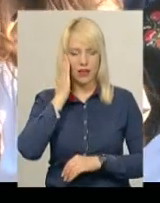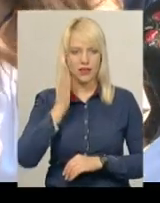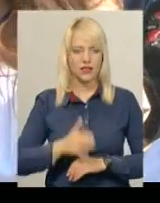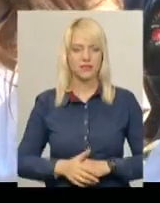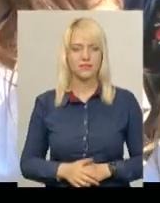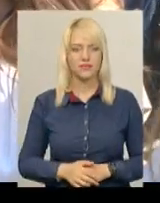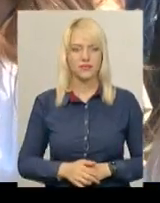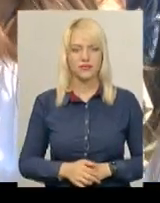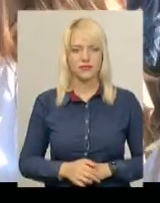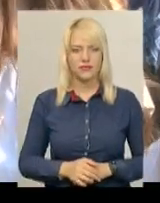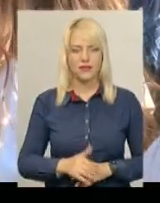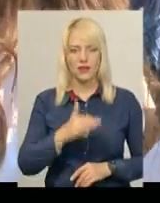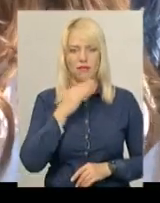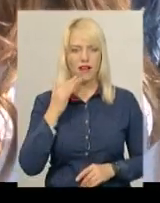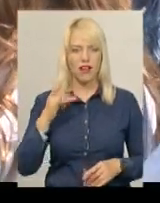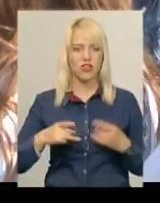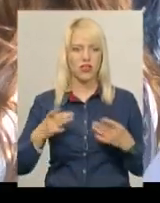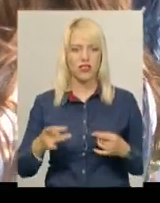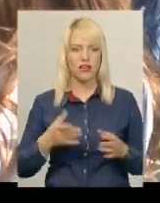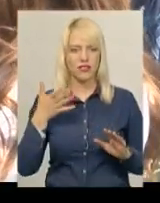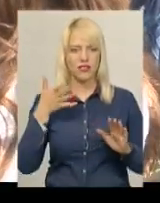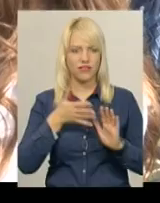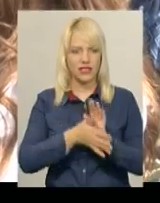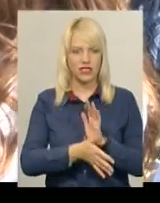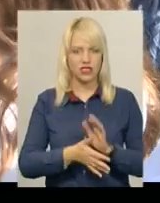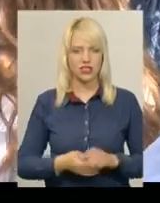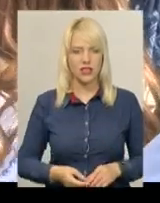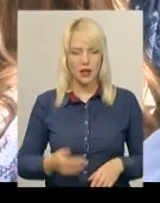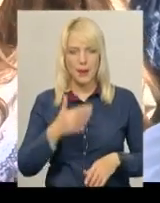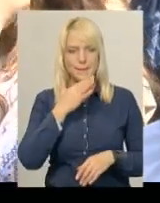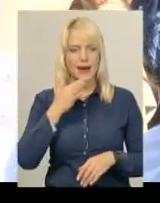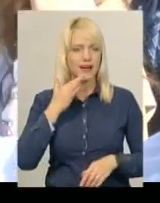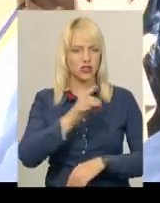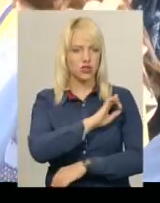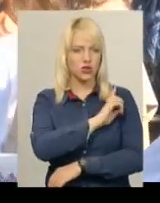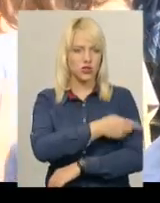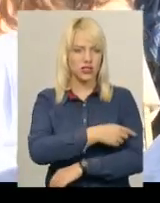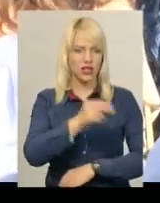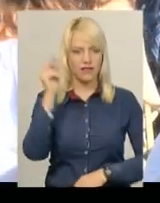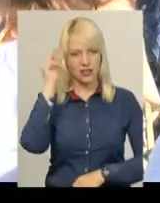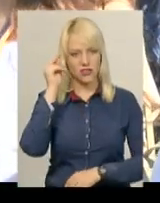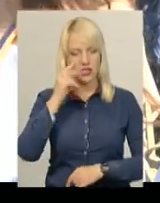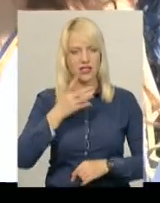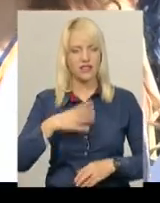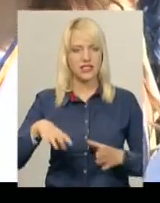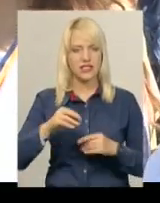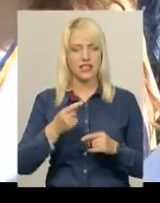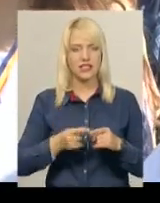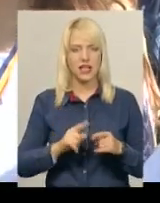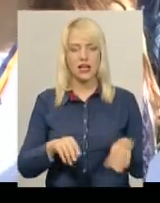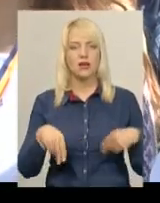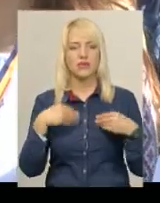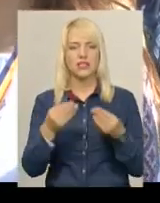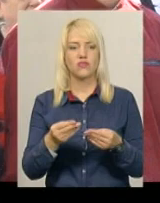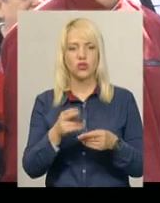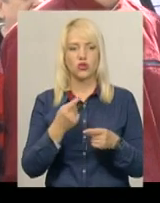напевне, нервів витрачених, дуже багато зусиль, навчання. Все це привело мене до